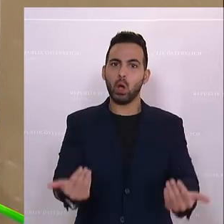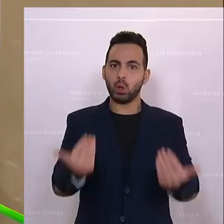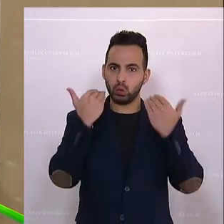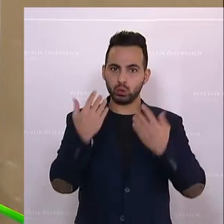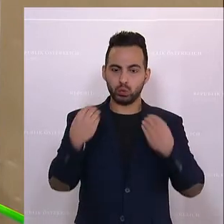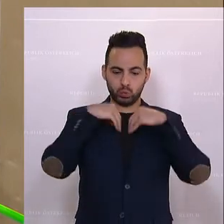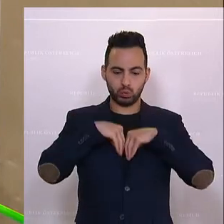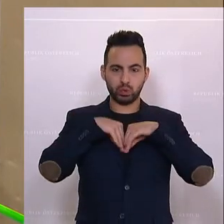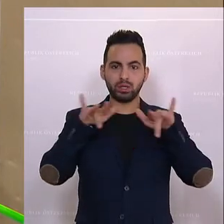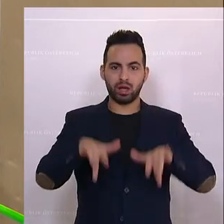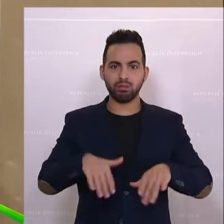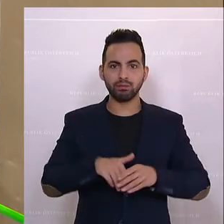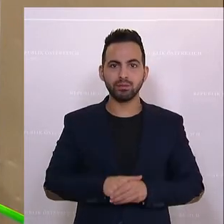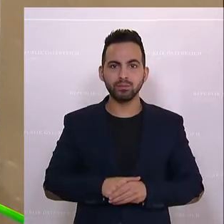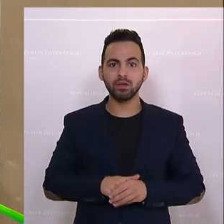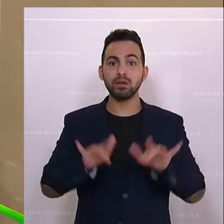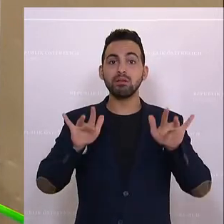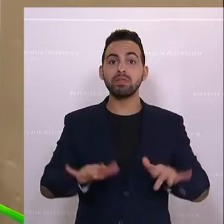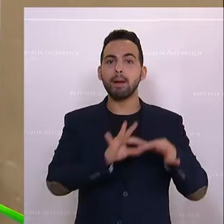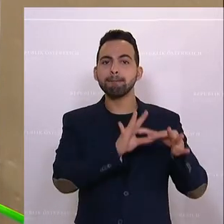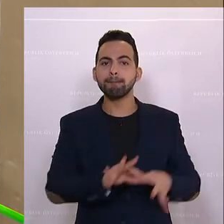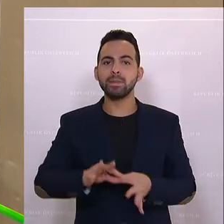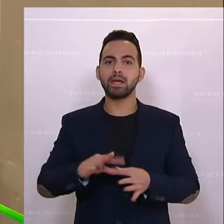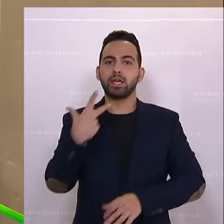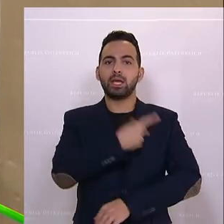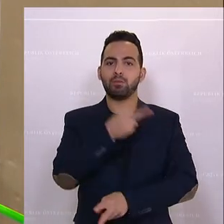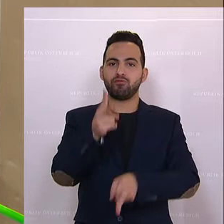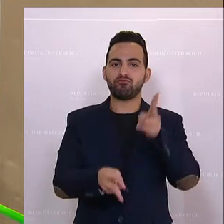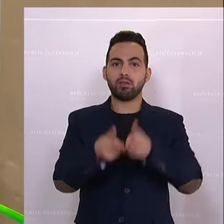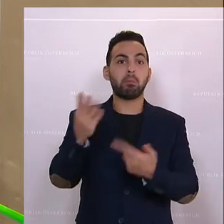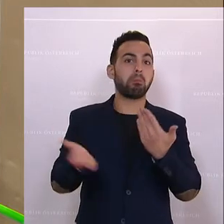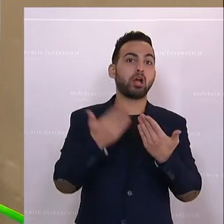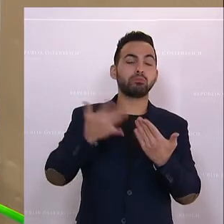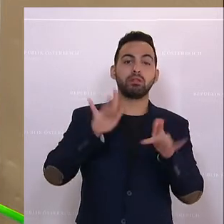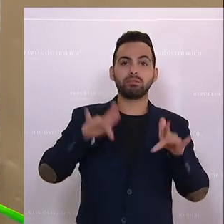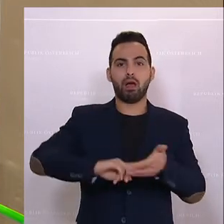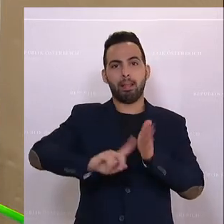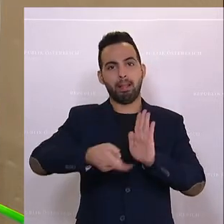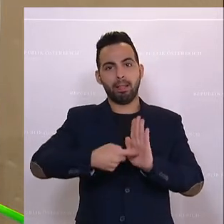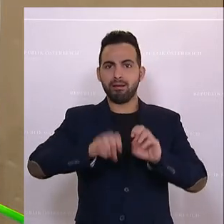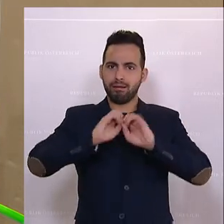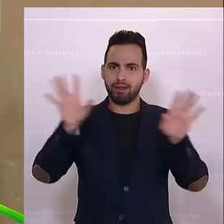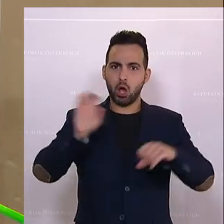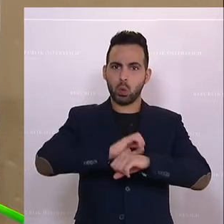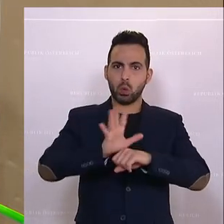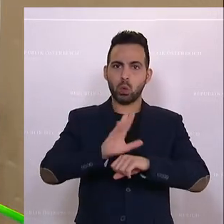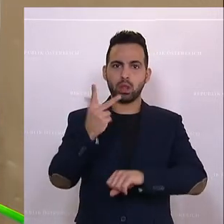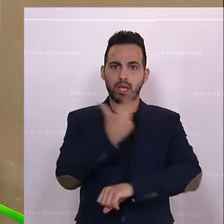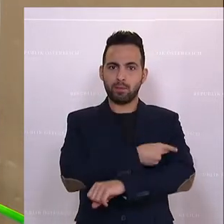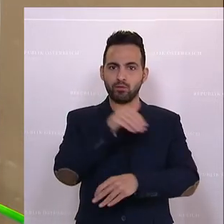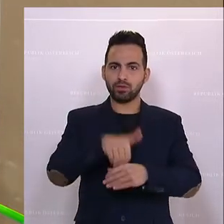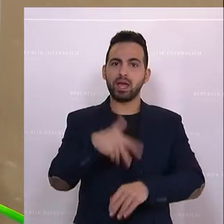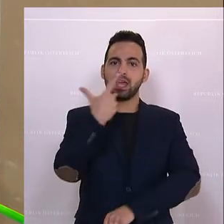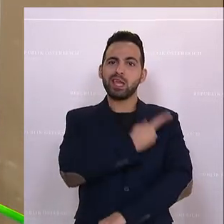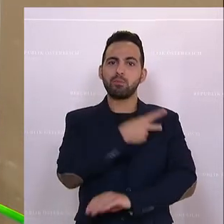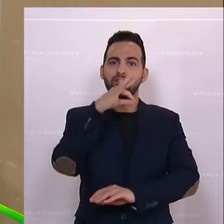Um fähig bezüglich Entschädigungen bei eventuellen Impfschäden gleich entgegenzutreten. Natürlich werden Covid-Impfungen nach dem Impfpflichtgesetz